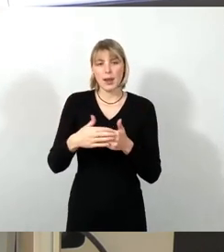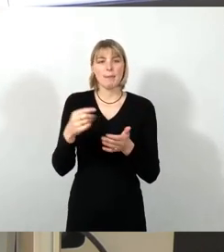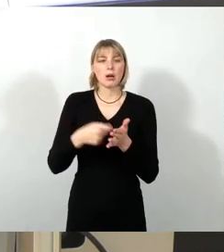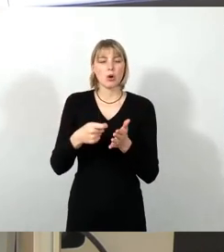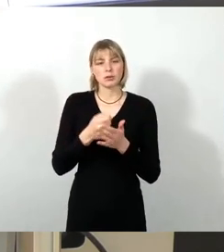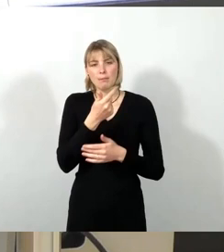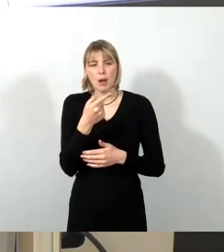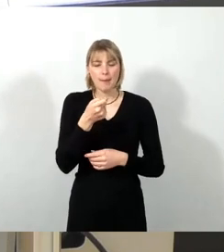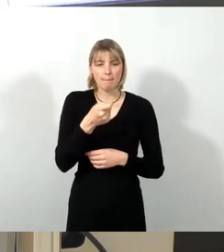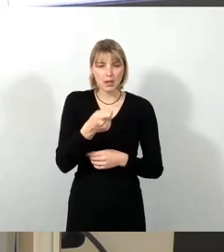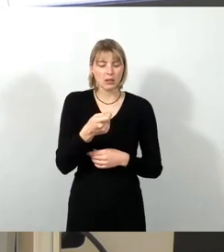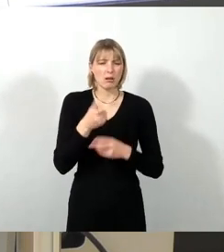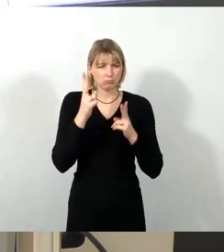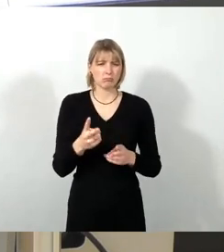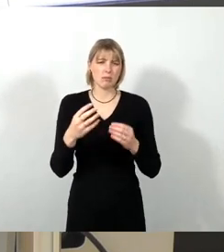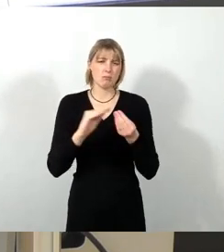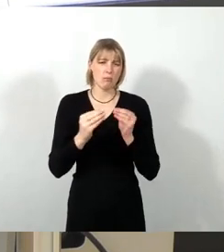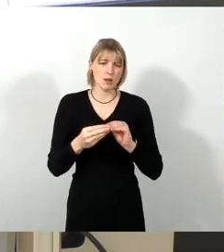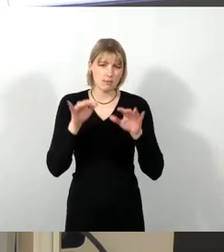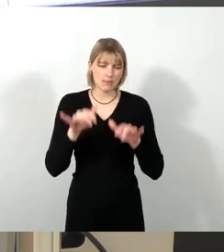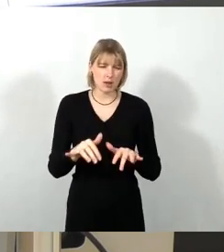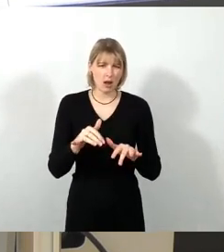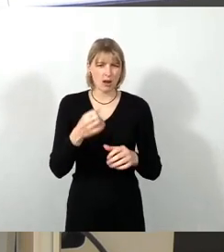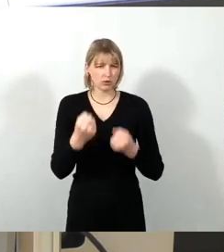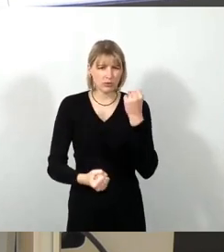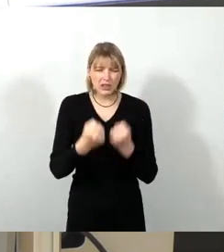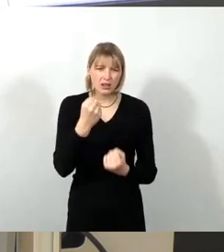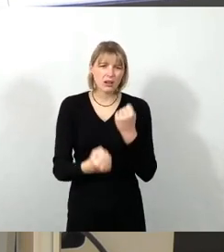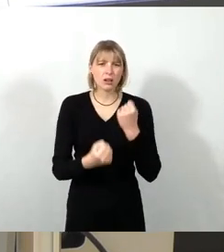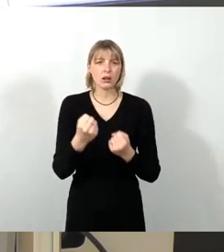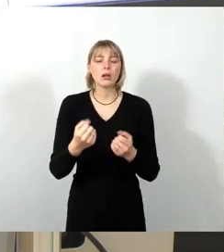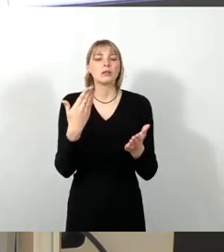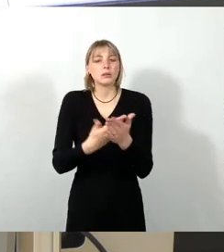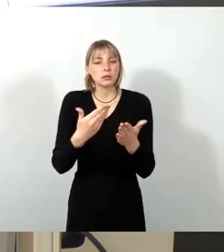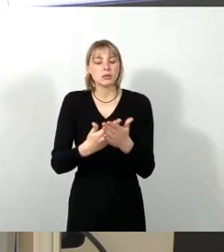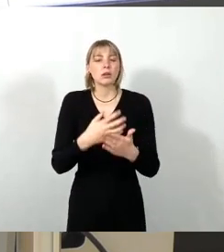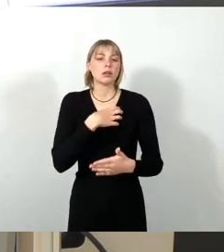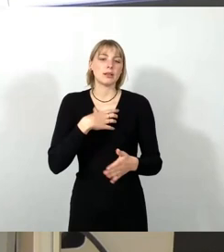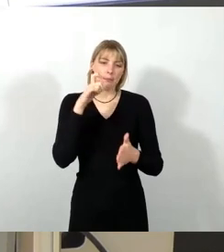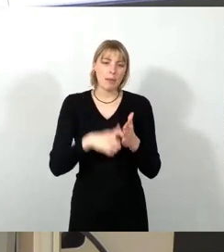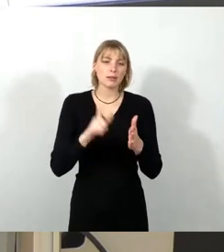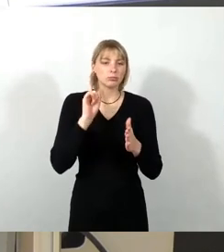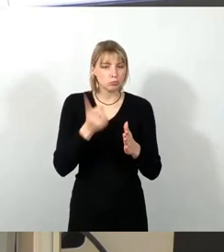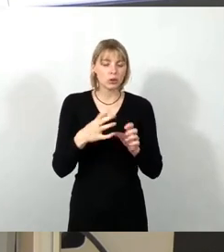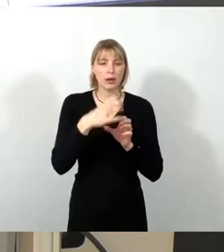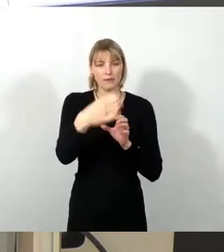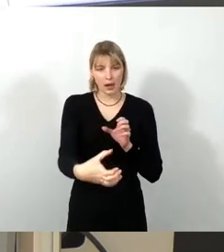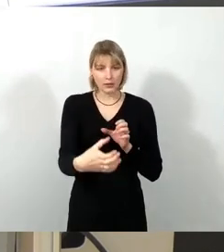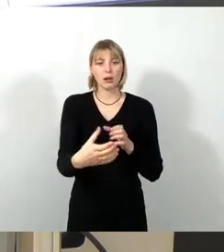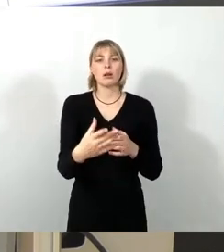Probleme und Schwierigkeiten, woraufhin der Dresdenpass erweitert wurde, dass nämlich eine kostenlose